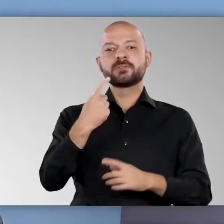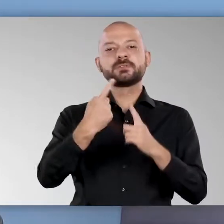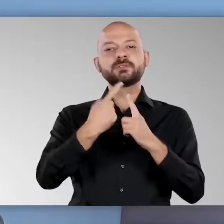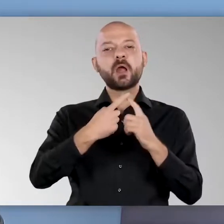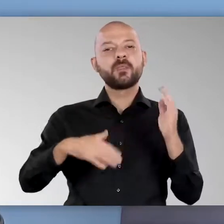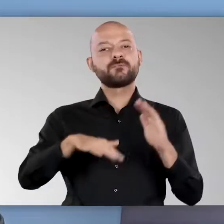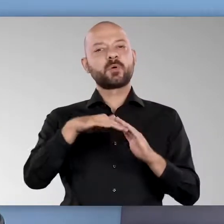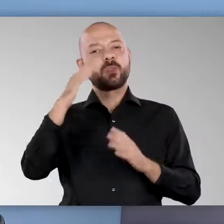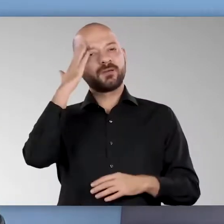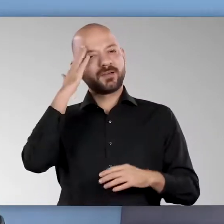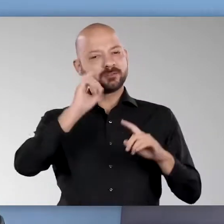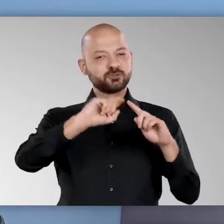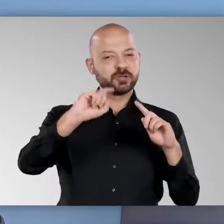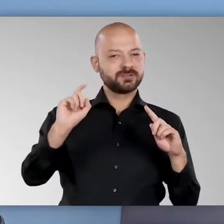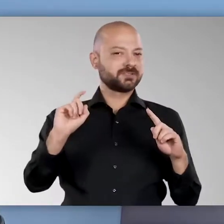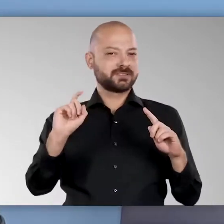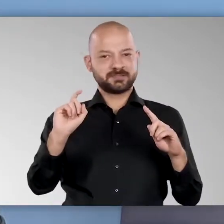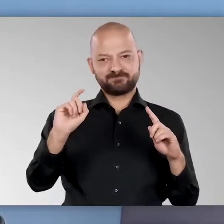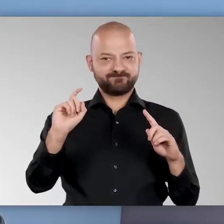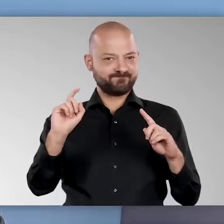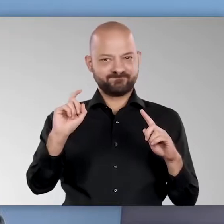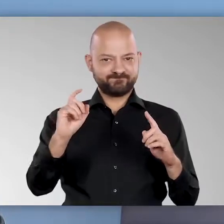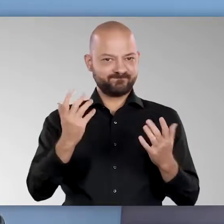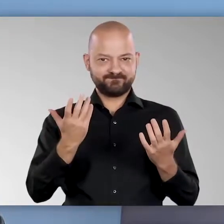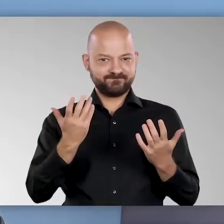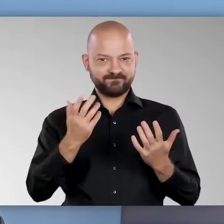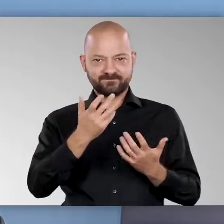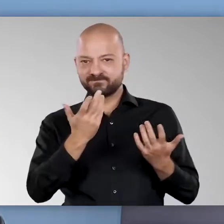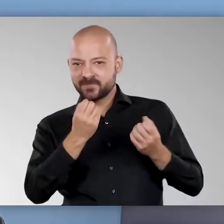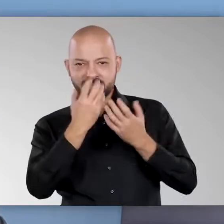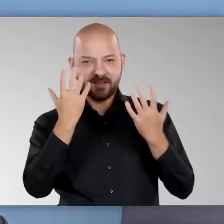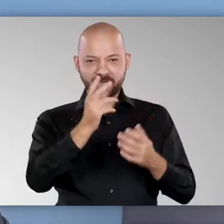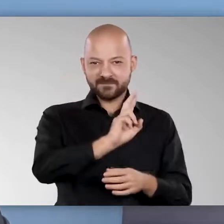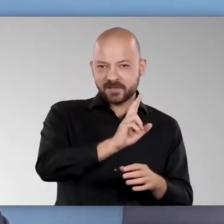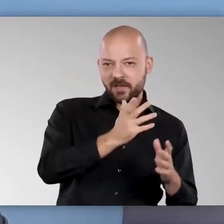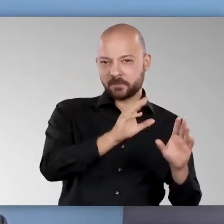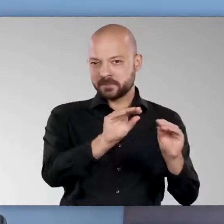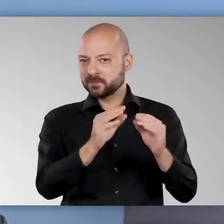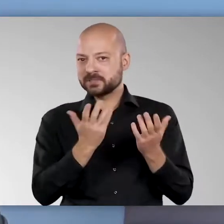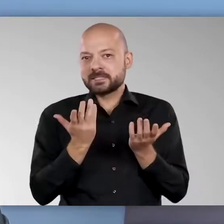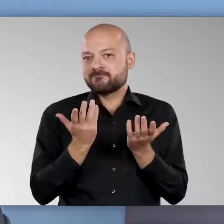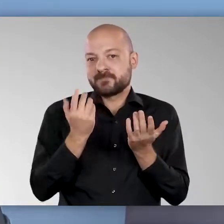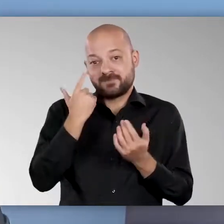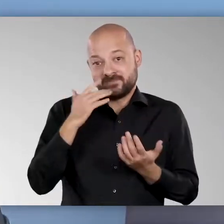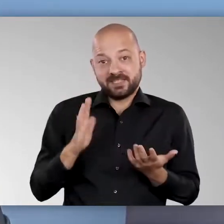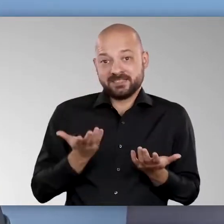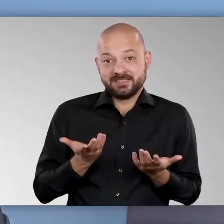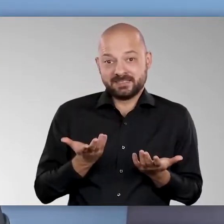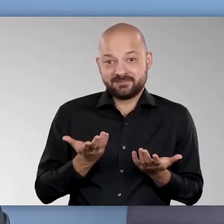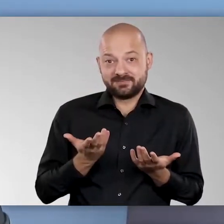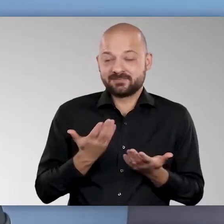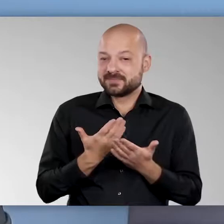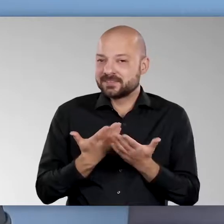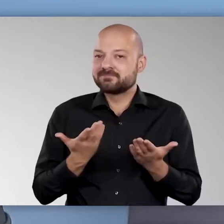dass wir selber nur begrenzte Zahlen haben über die Nutzerintensität und über die Frage, welcher Nutzer